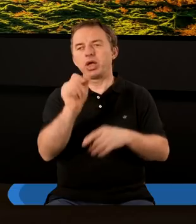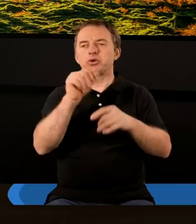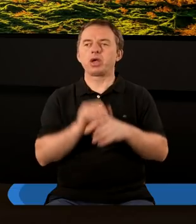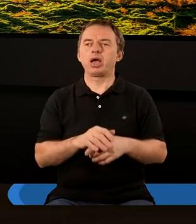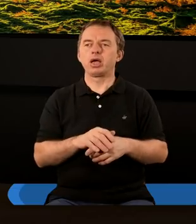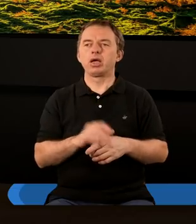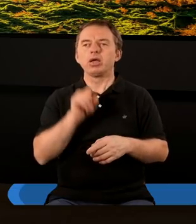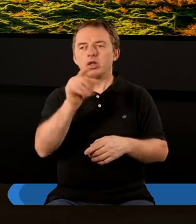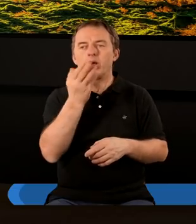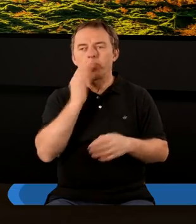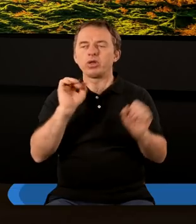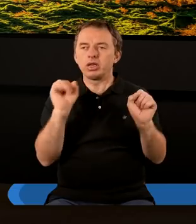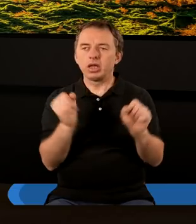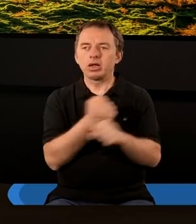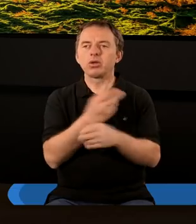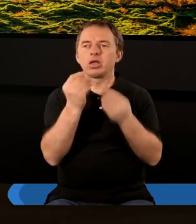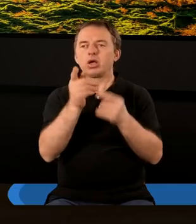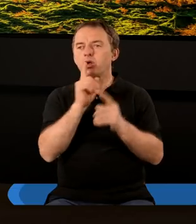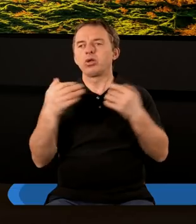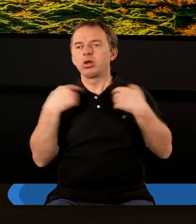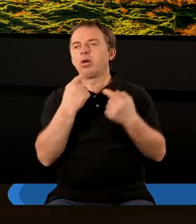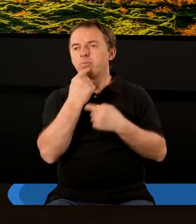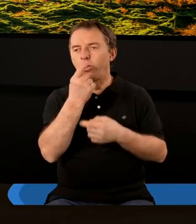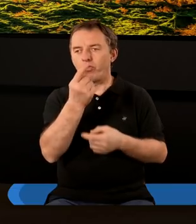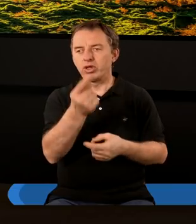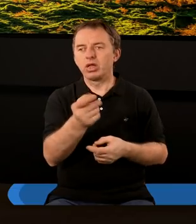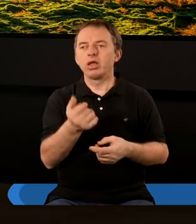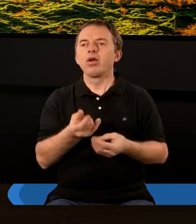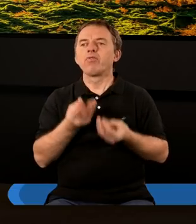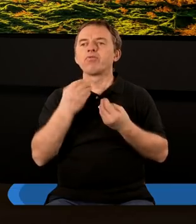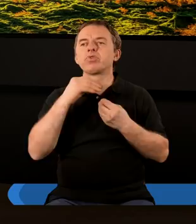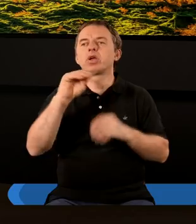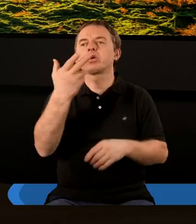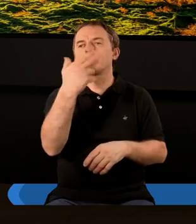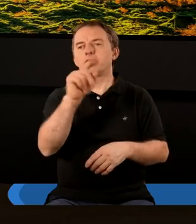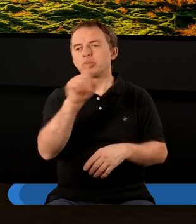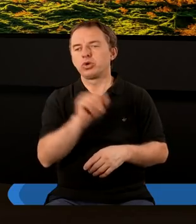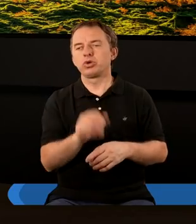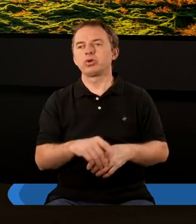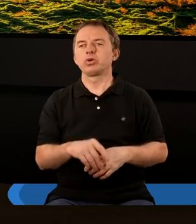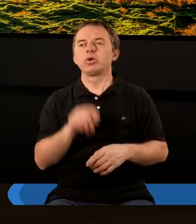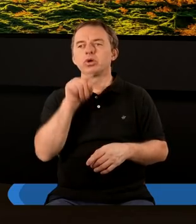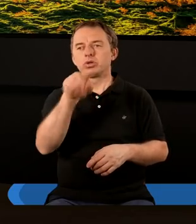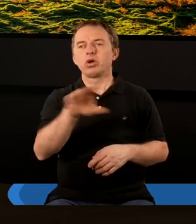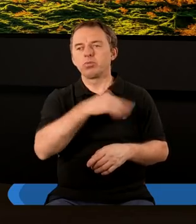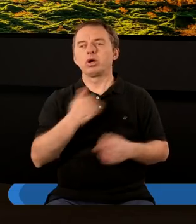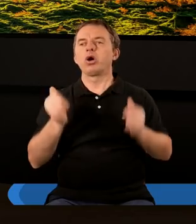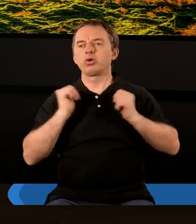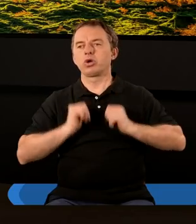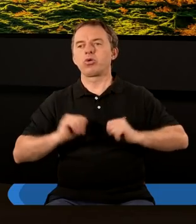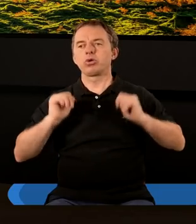i ta niesamowitość, się wydaje, że można tak to powiedzieć, było o wiele większe, niż mu to oczywiście